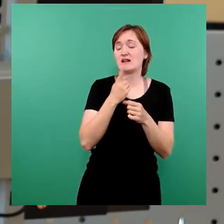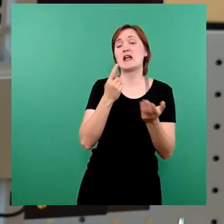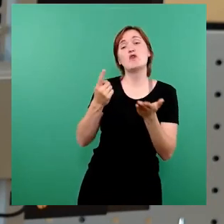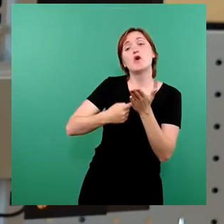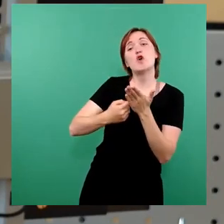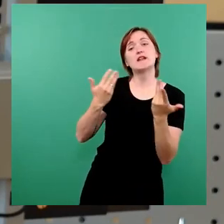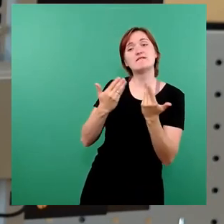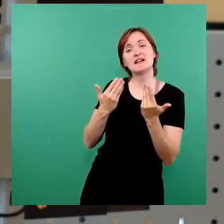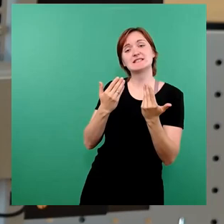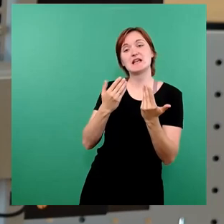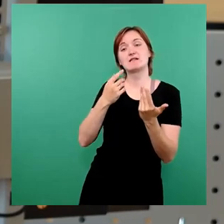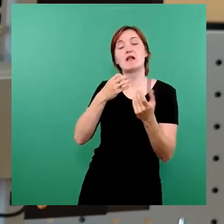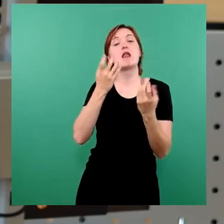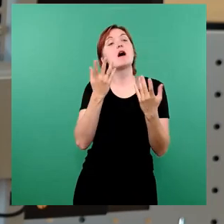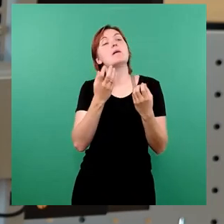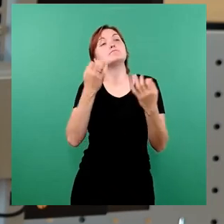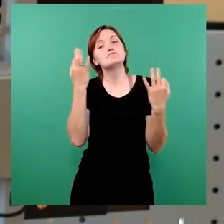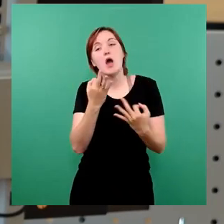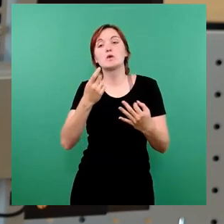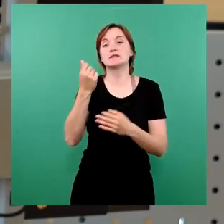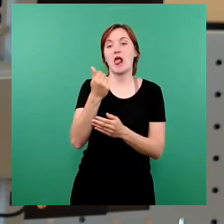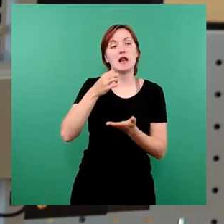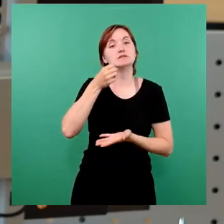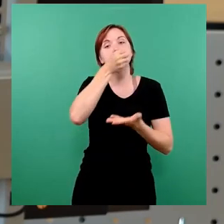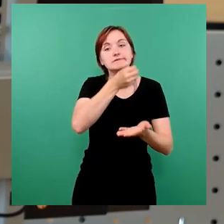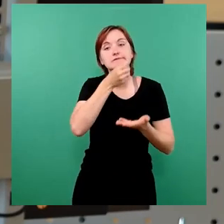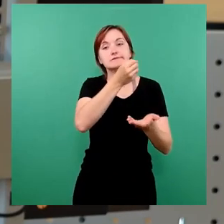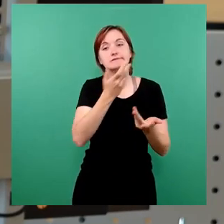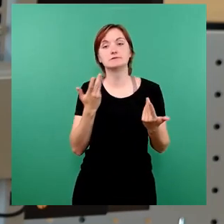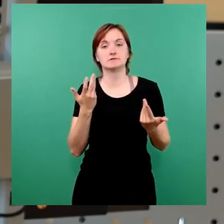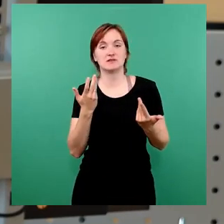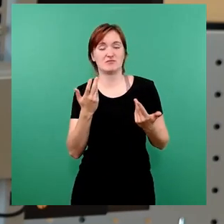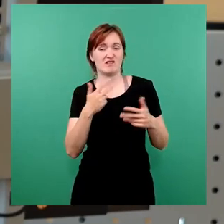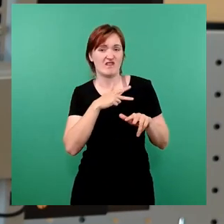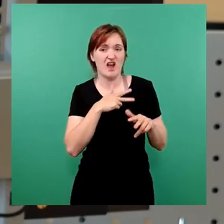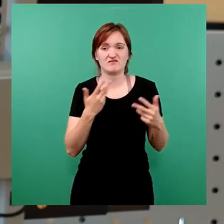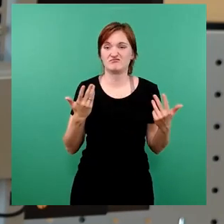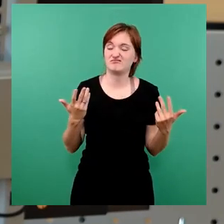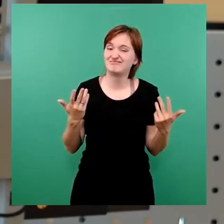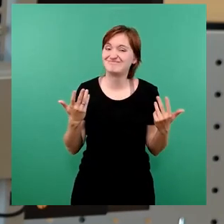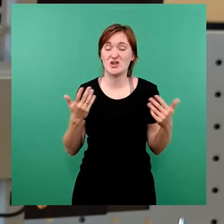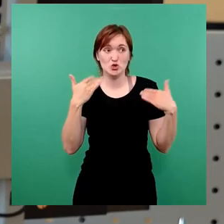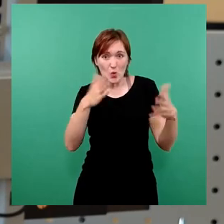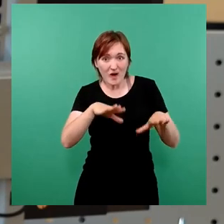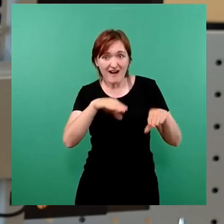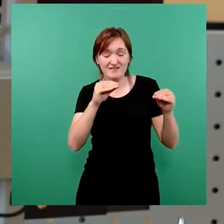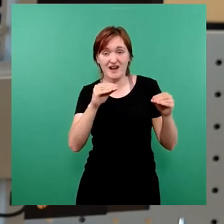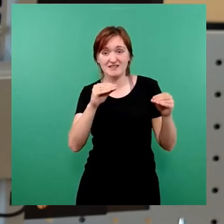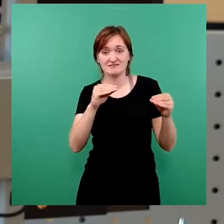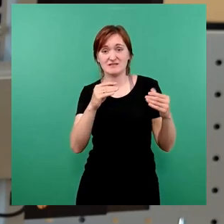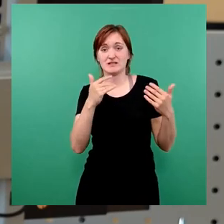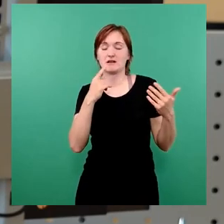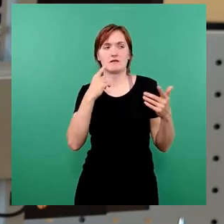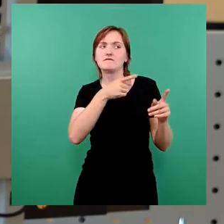mindern, Bürgschaften. Und auch das, finde ich, ist eine Fehlentwicklung, weil wenn wir das anfangen, dann kommen wir, ich glaube, das kann jeder